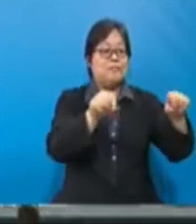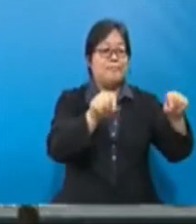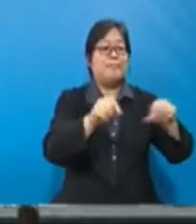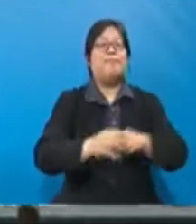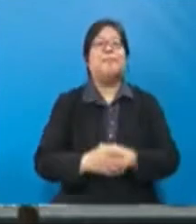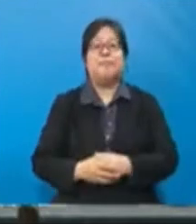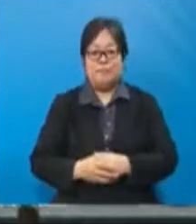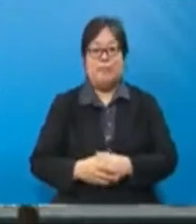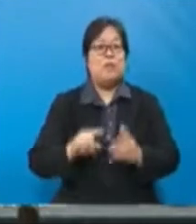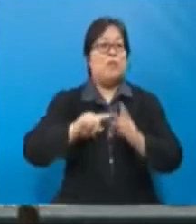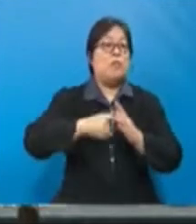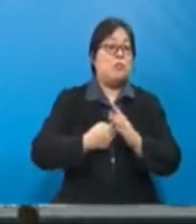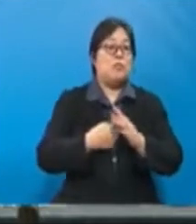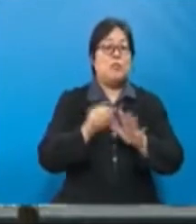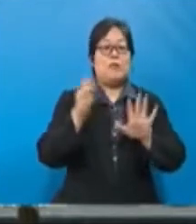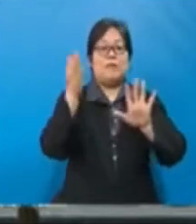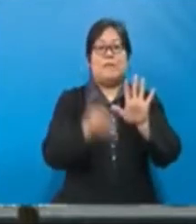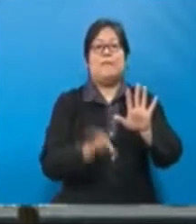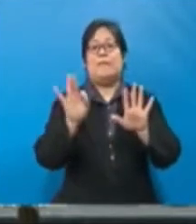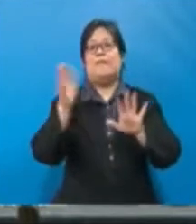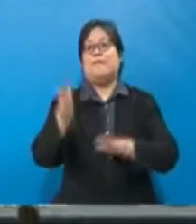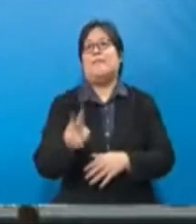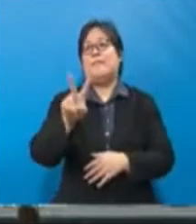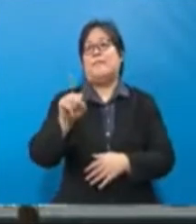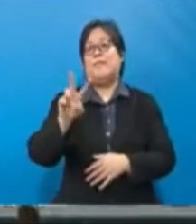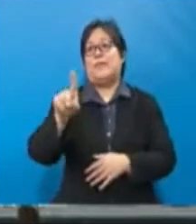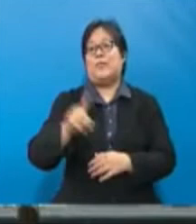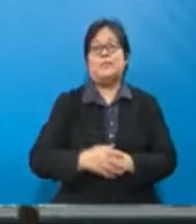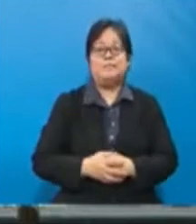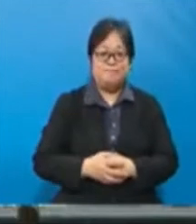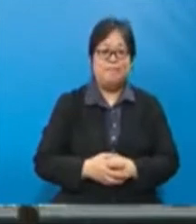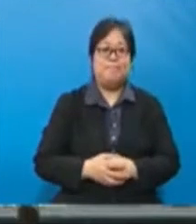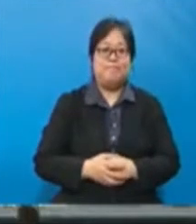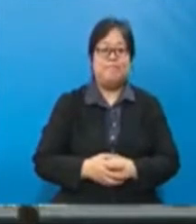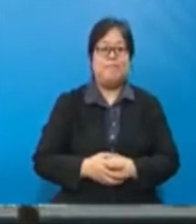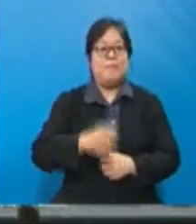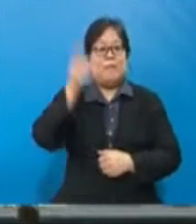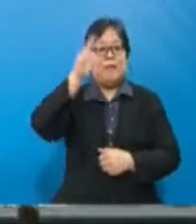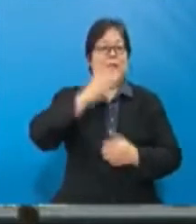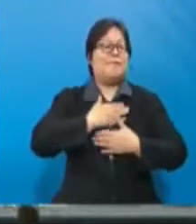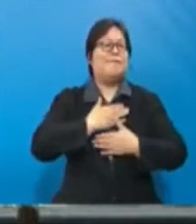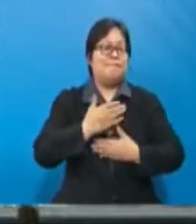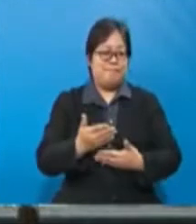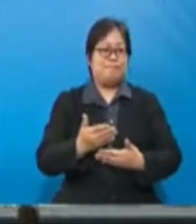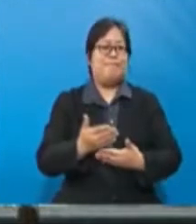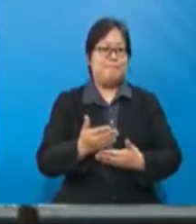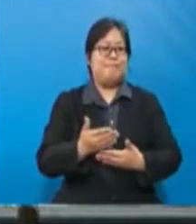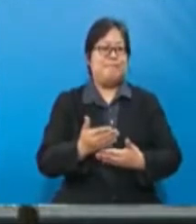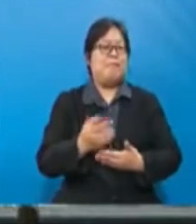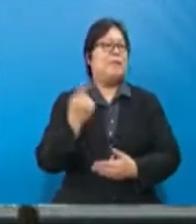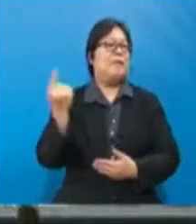peringkat uncit yang telah berkuat kuasa pada 5 September 2021. Kerajaan prihatin